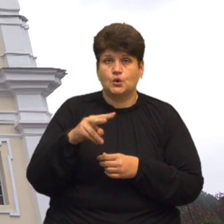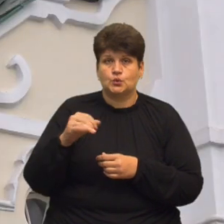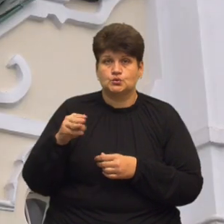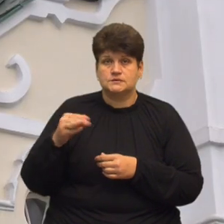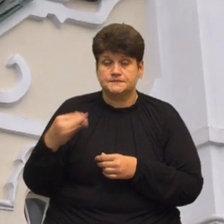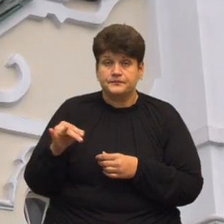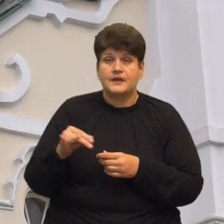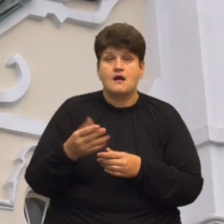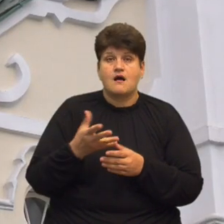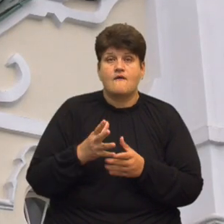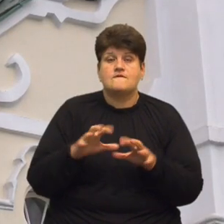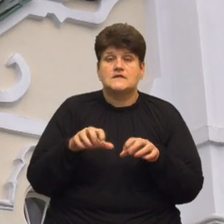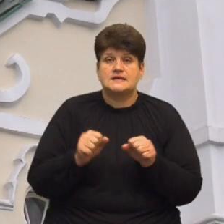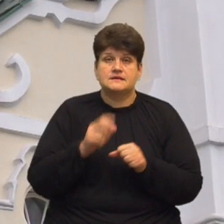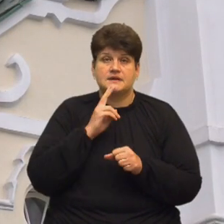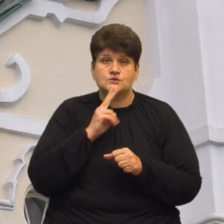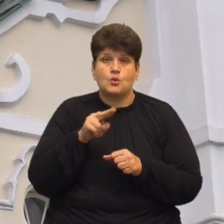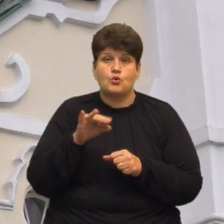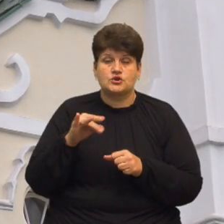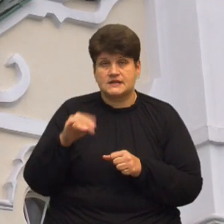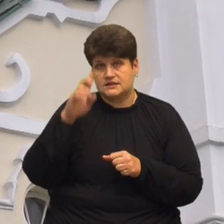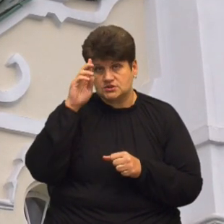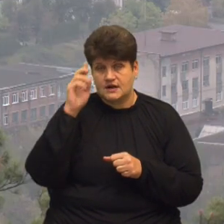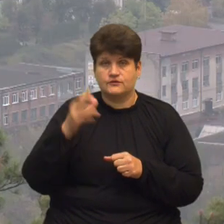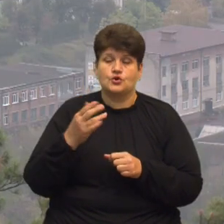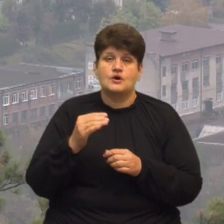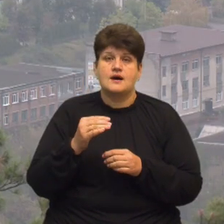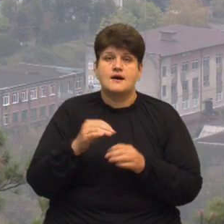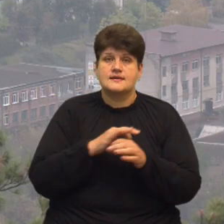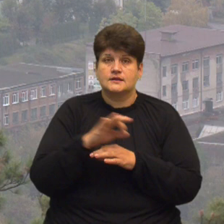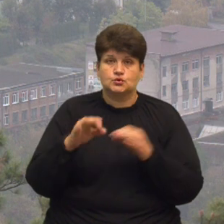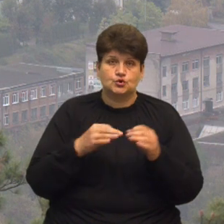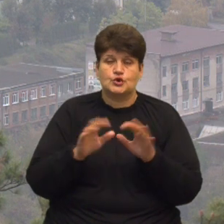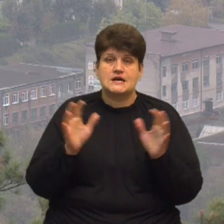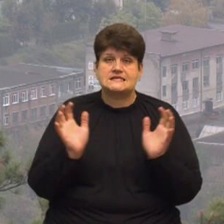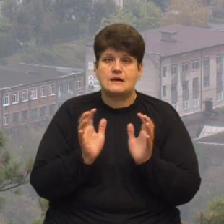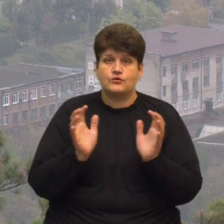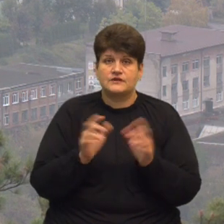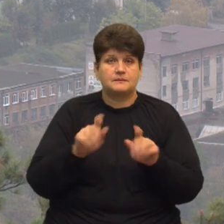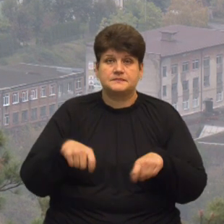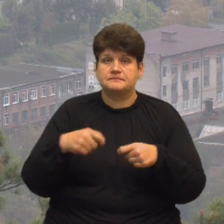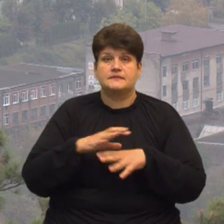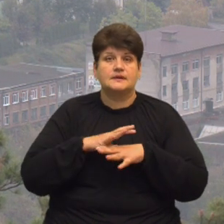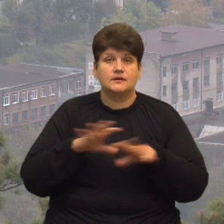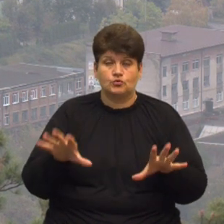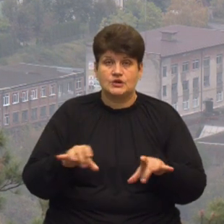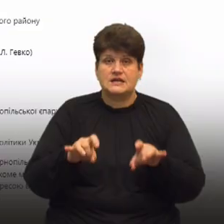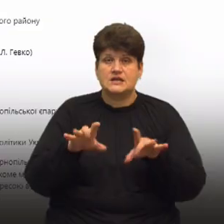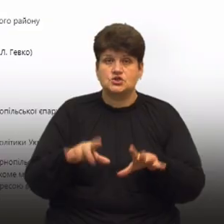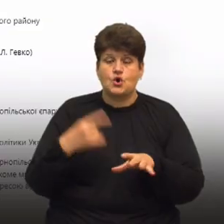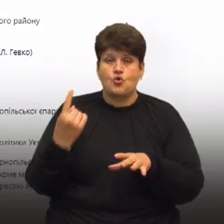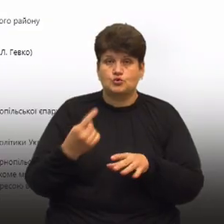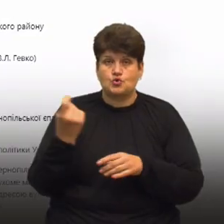Однак у власність Кременецько-Почаївського державного історико-архітектурного заповідника їх не передали Попри рішення обласного